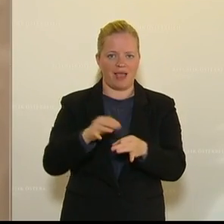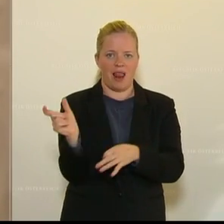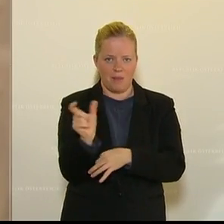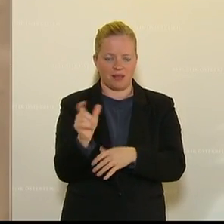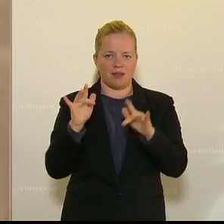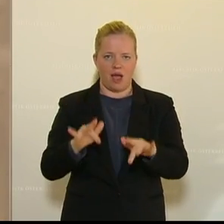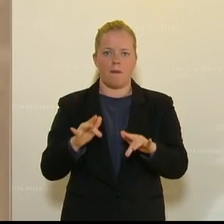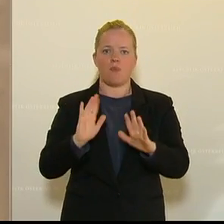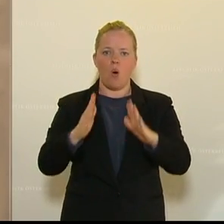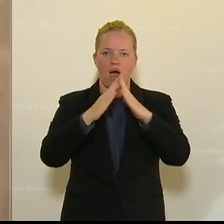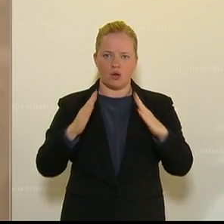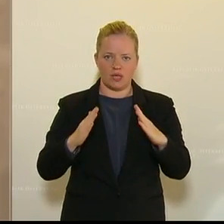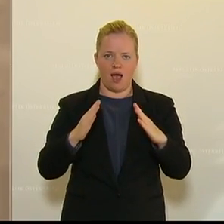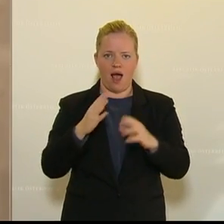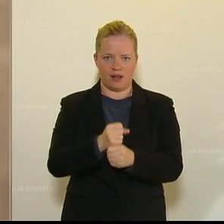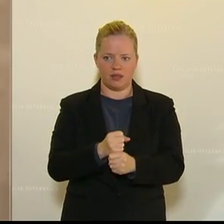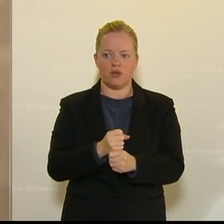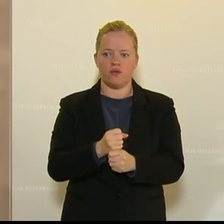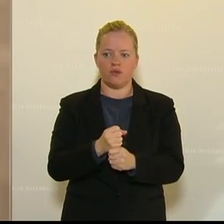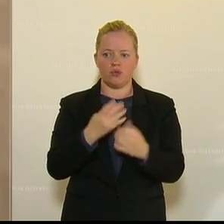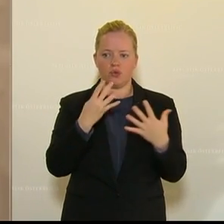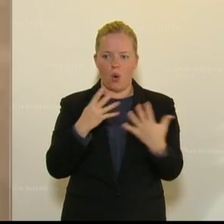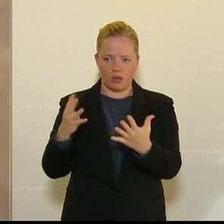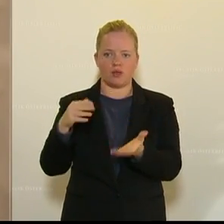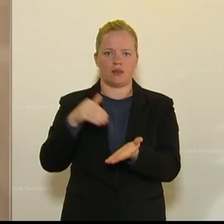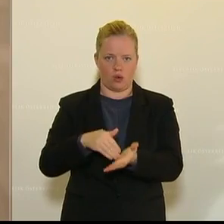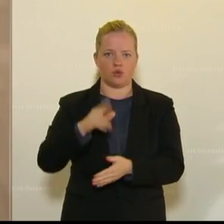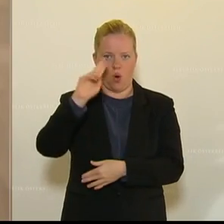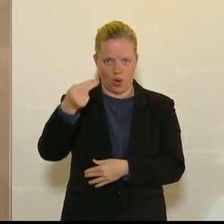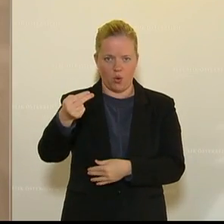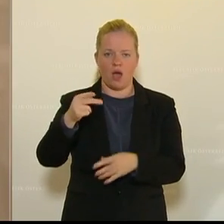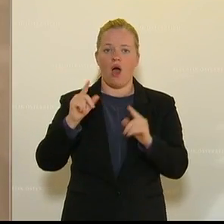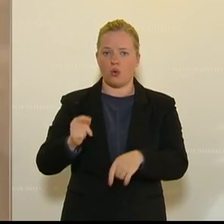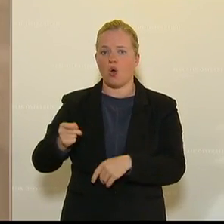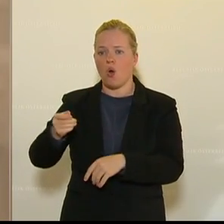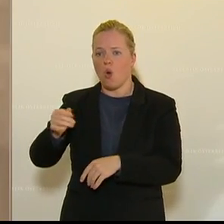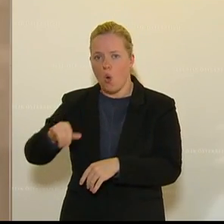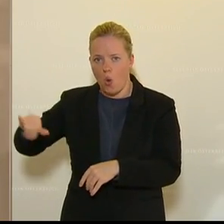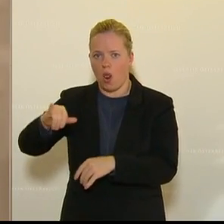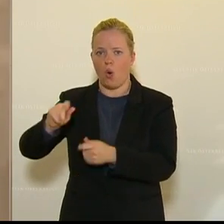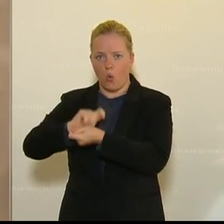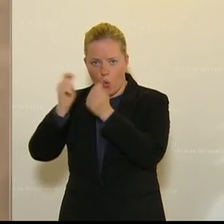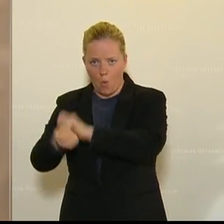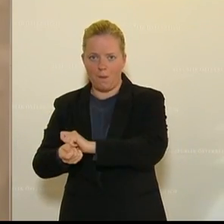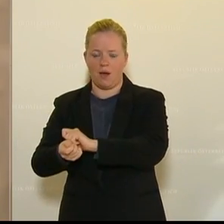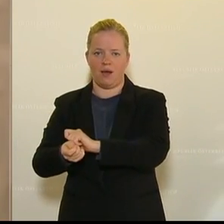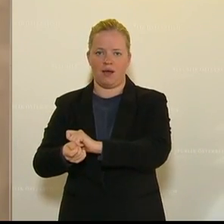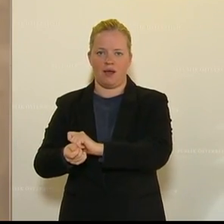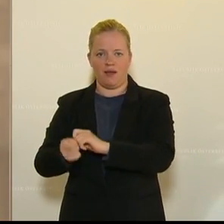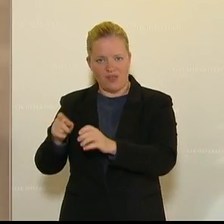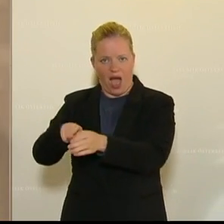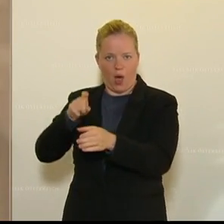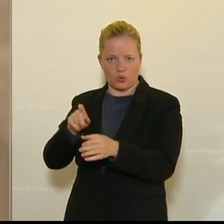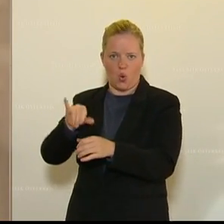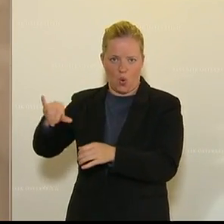Haushalt 9.000 Euro bei. Geschätzte Damen und Herren, die raus aus Ölaktion von der Bundesministerin Köstinger ins Leben